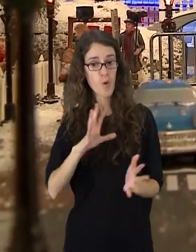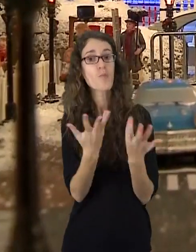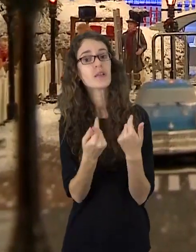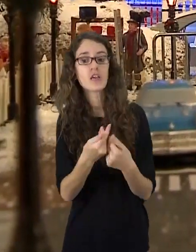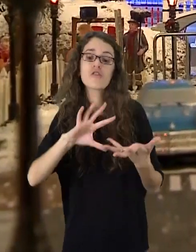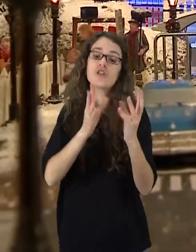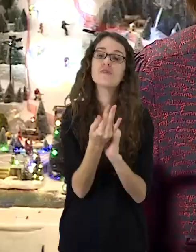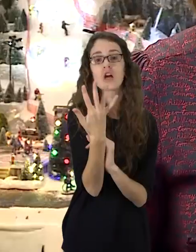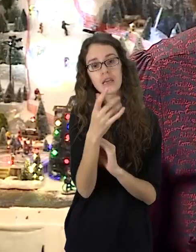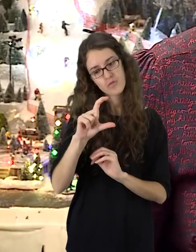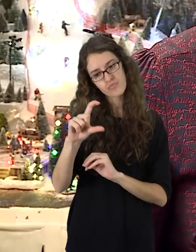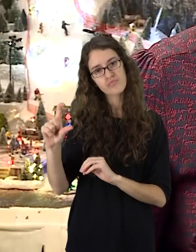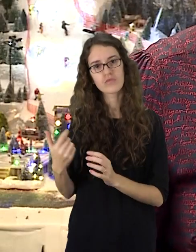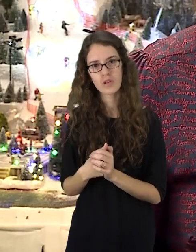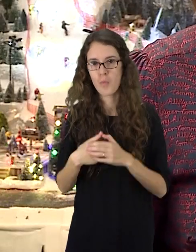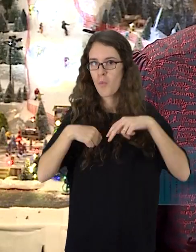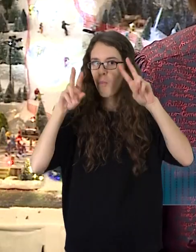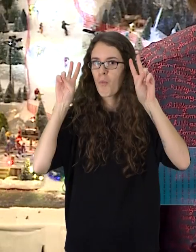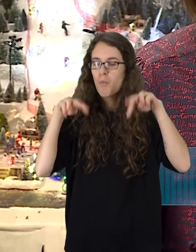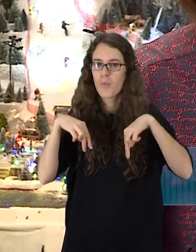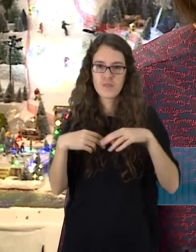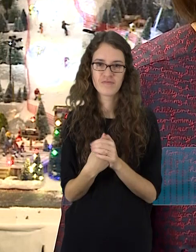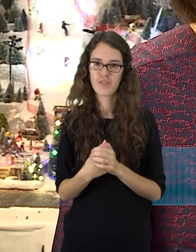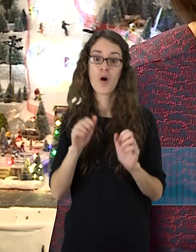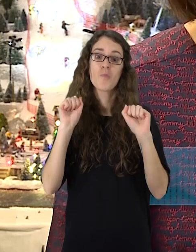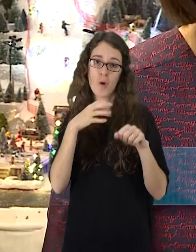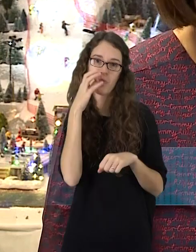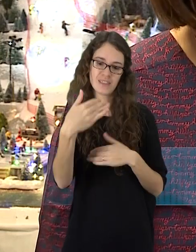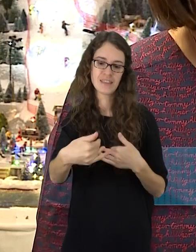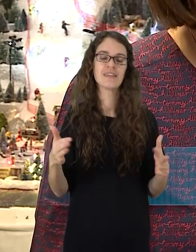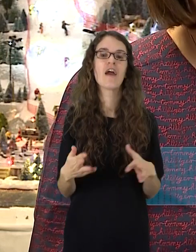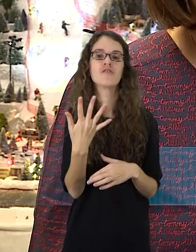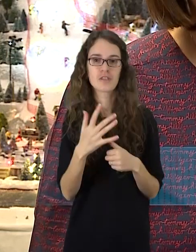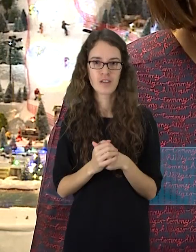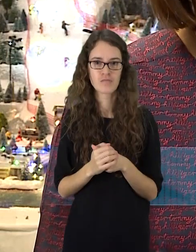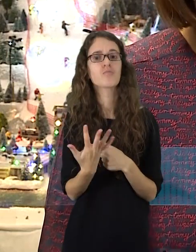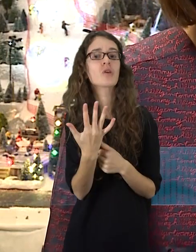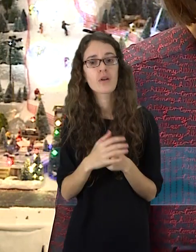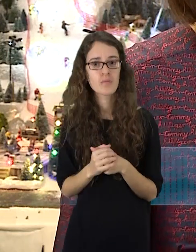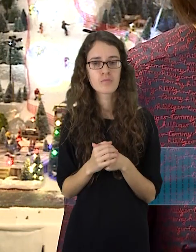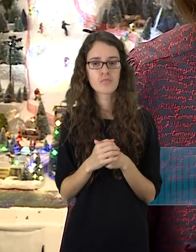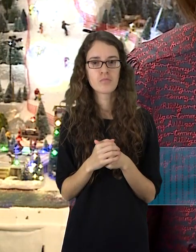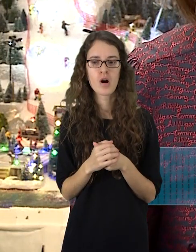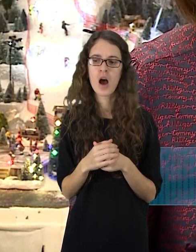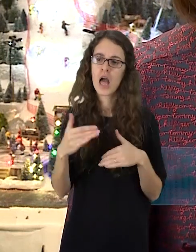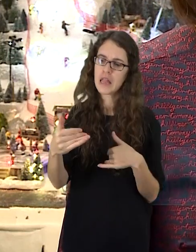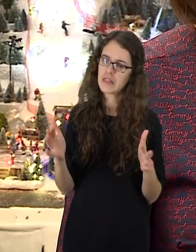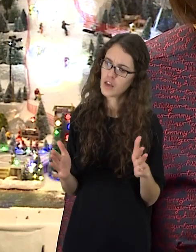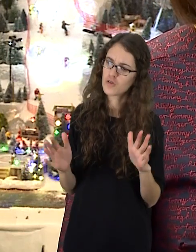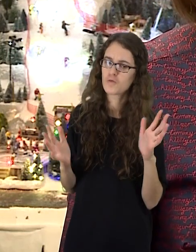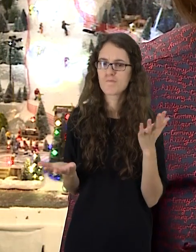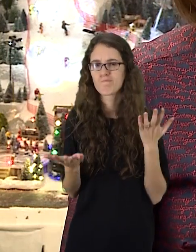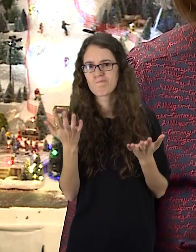statulėlių? Net neįsivaizduoju. Dėžėm galiu pasakyti. O kiek dėžių? Dėžių tai